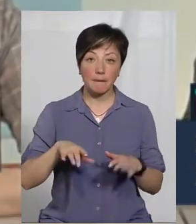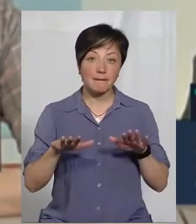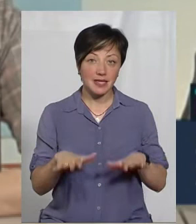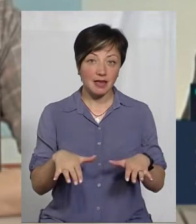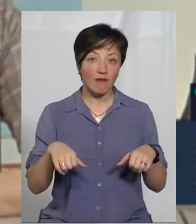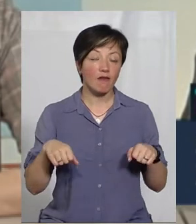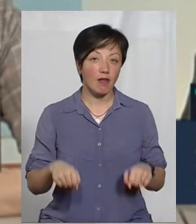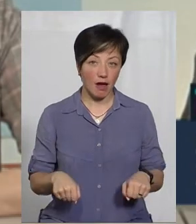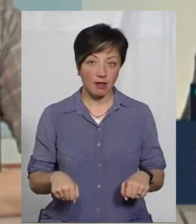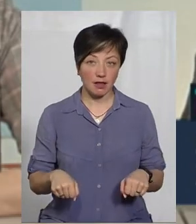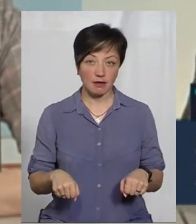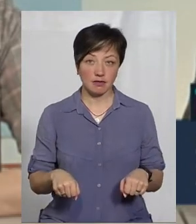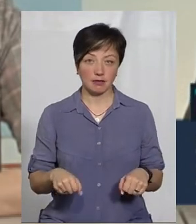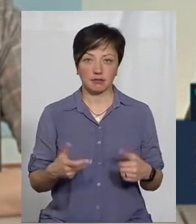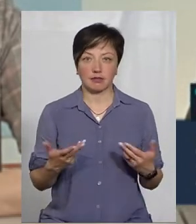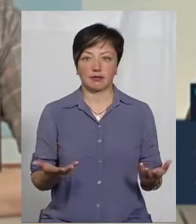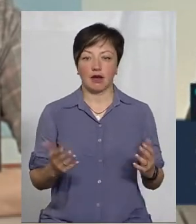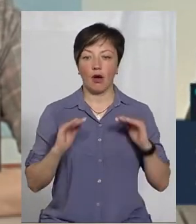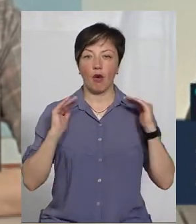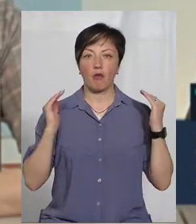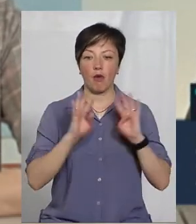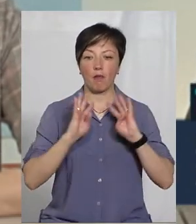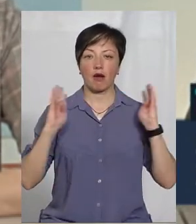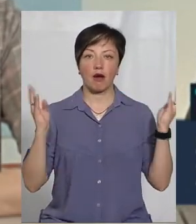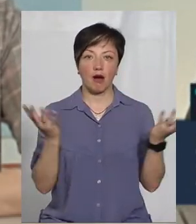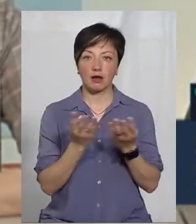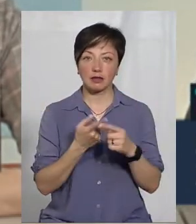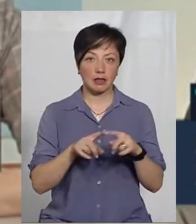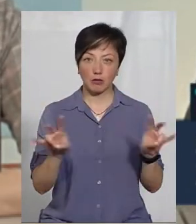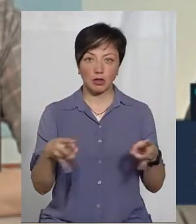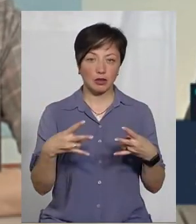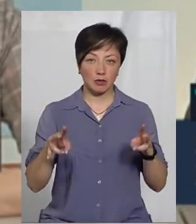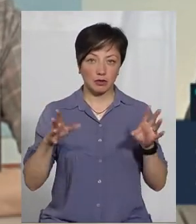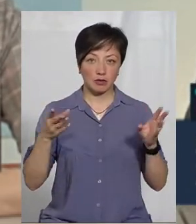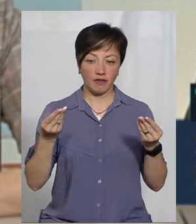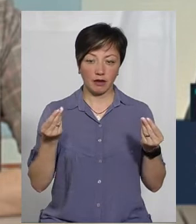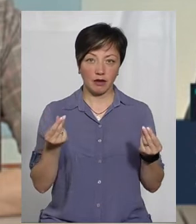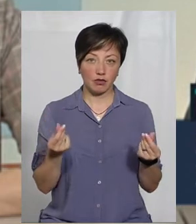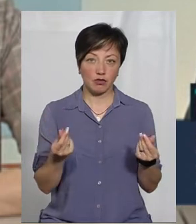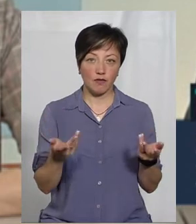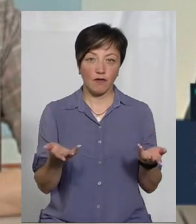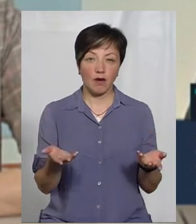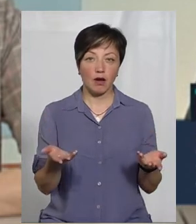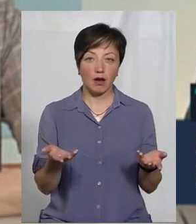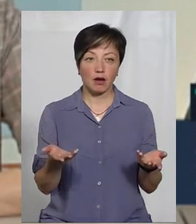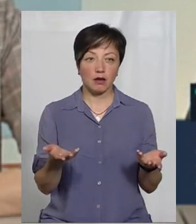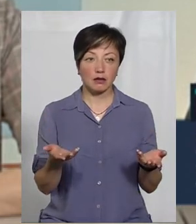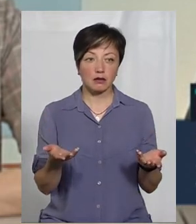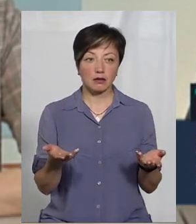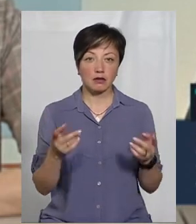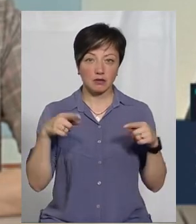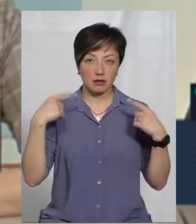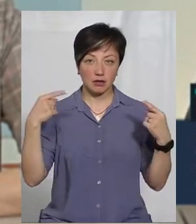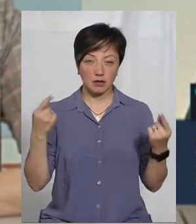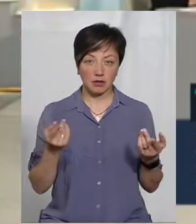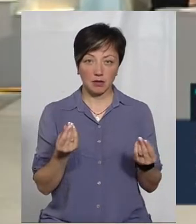місцевої влади. Ну, обгородити парканом, це, знаєте, це не потрібно, якихось фінансувань і якихось